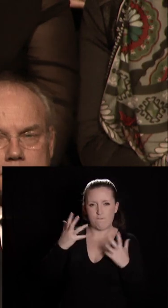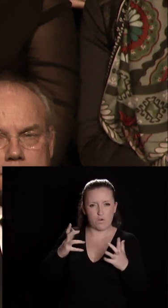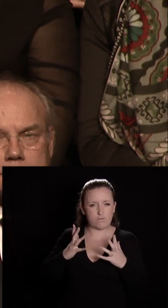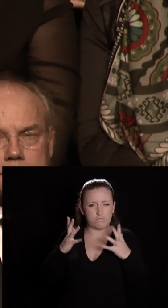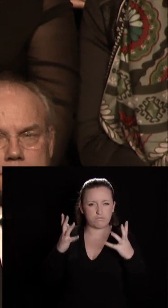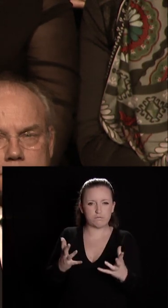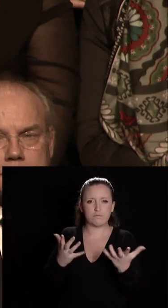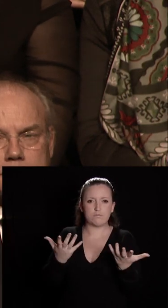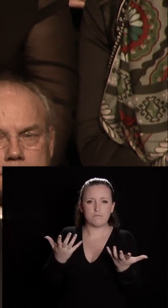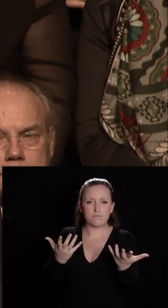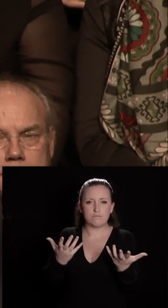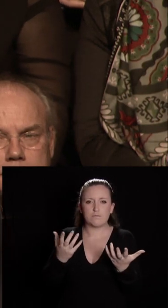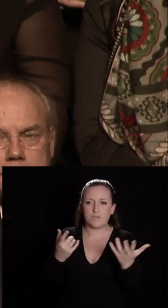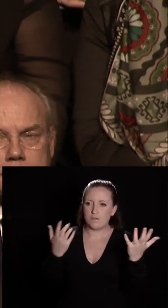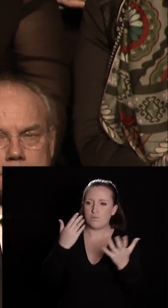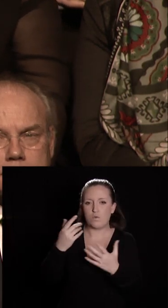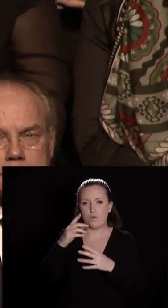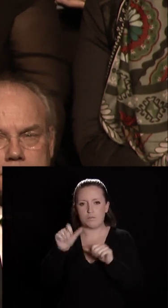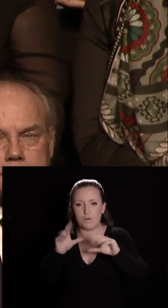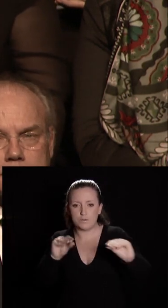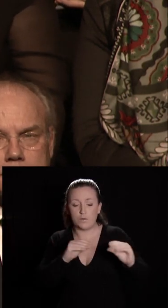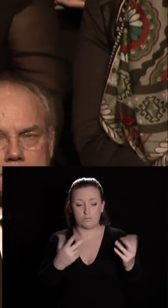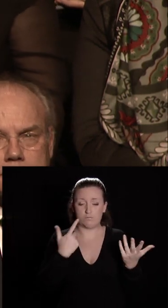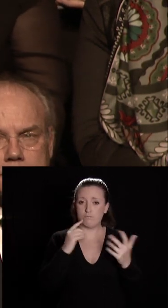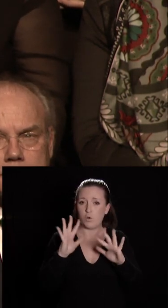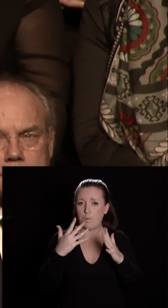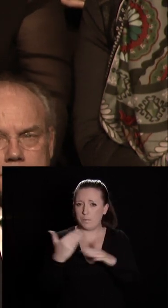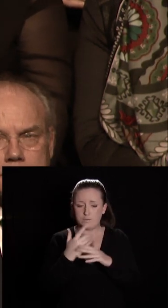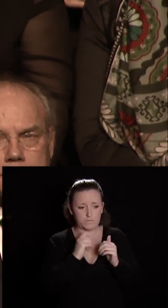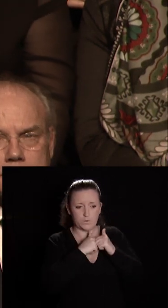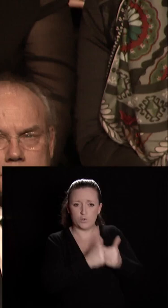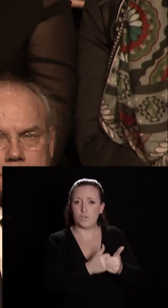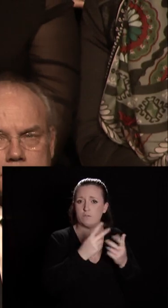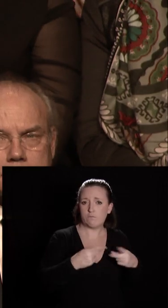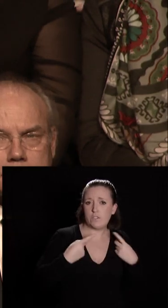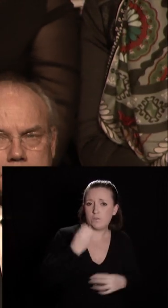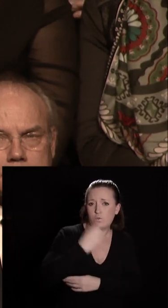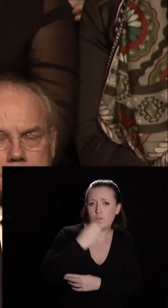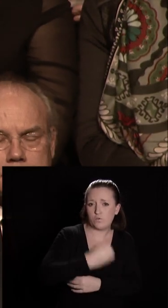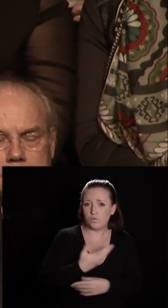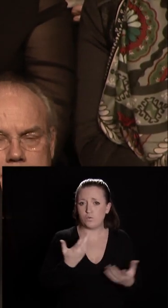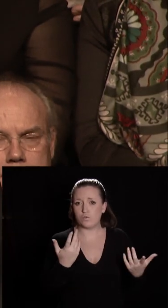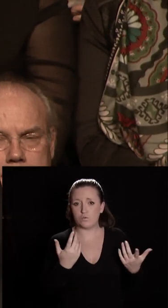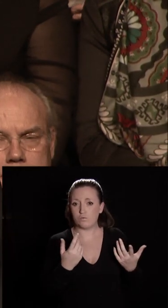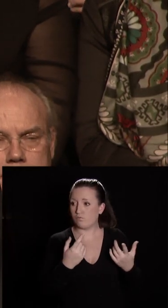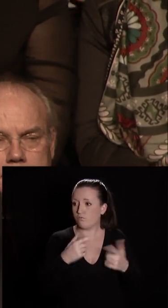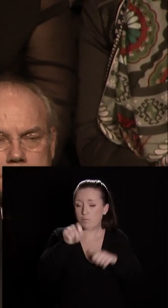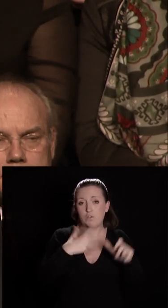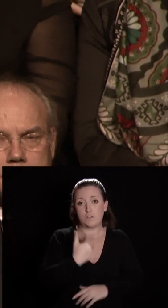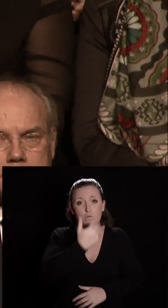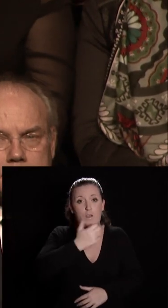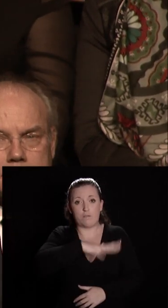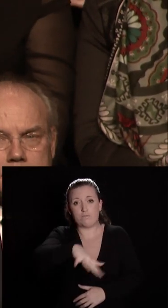Nous sommes partis de nos besoins les plus concrets, ceux de la vie quotidienne, de nos concitoyens, qui correspondent d'ailleurs